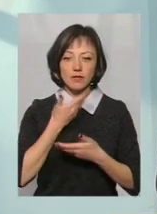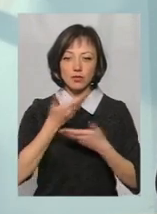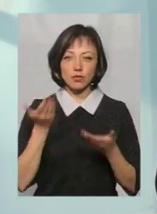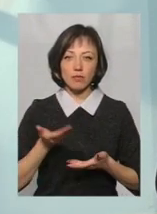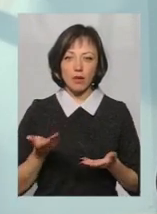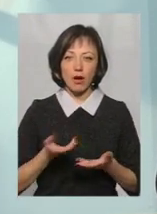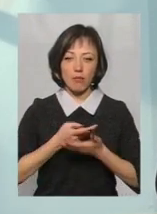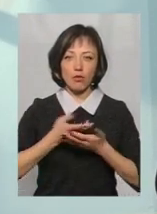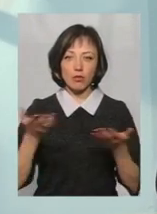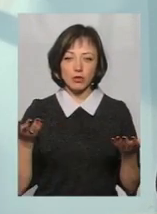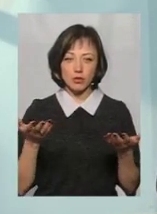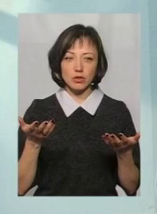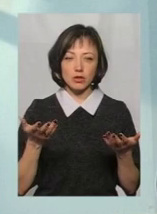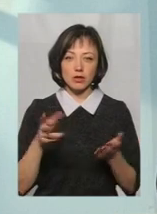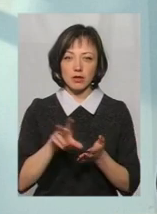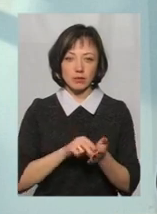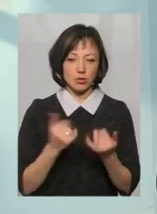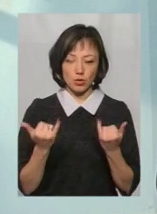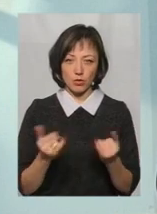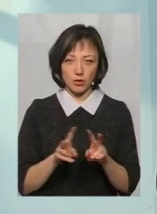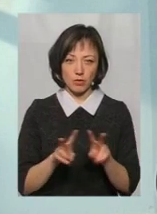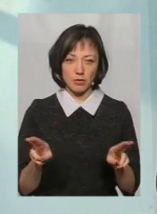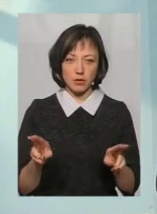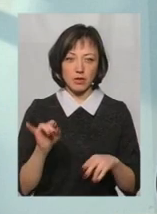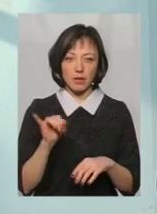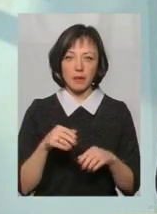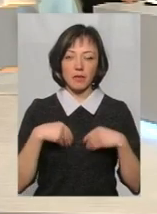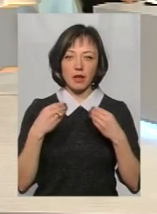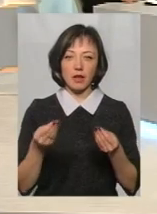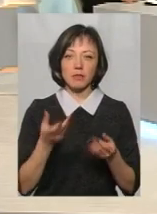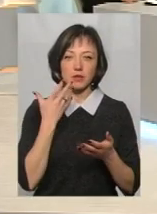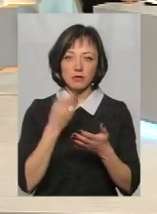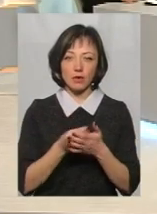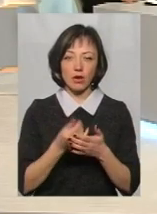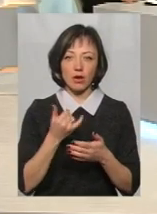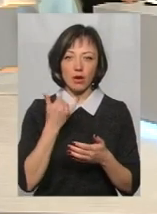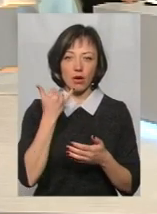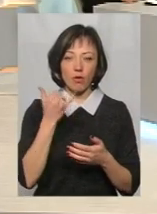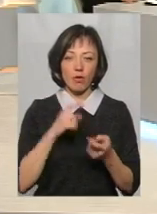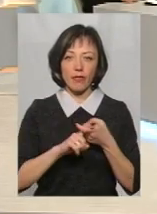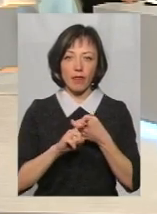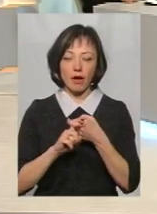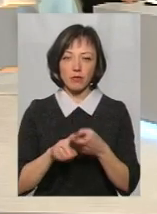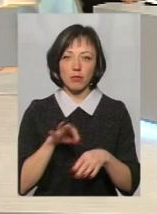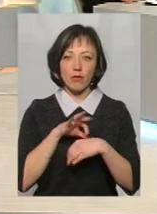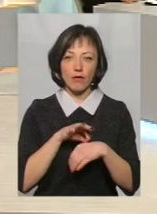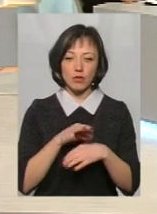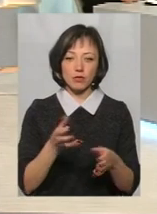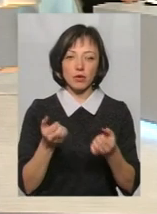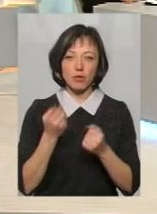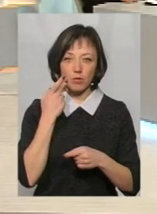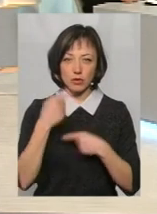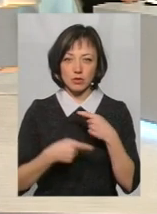наприклад, на зразок сьогодні. Ми даємо свої контакти, проводимо прийом